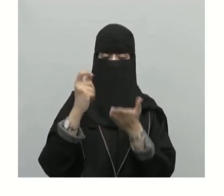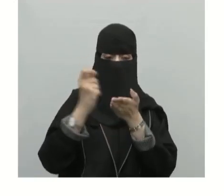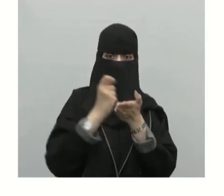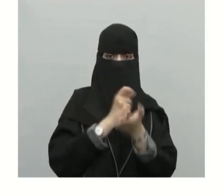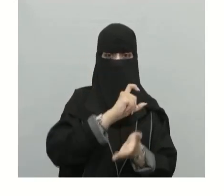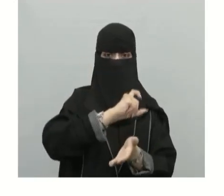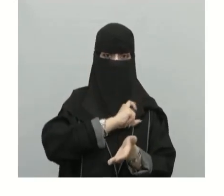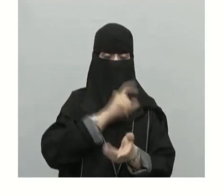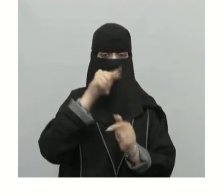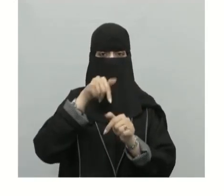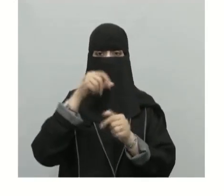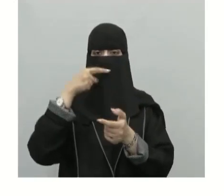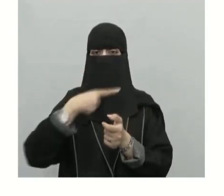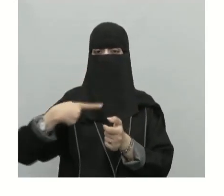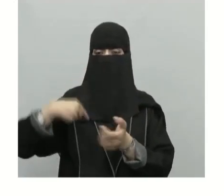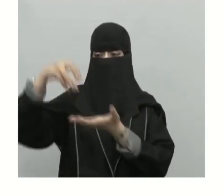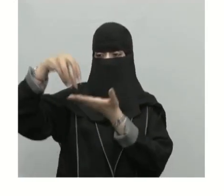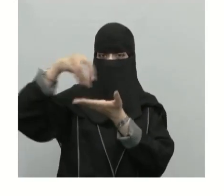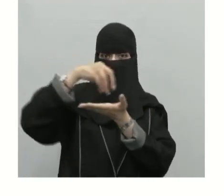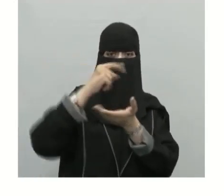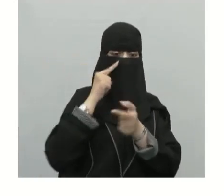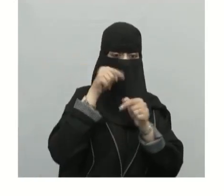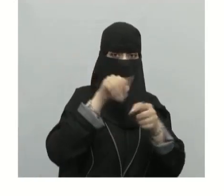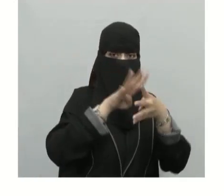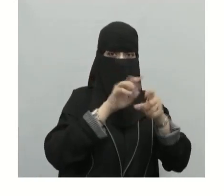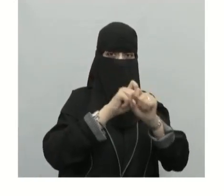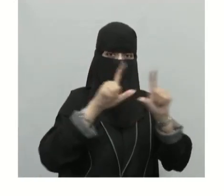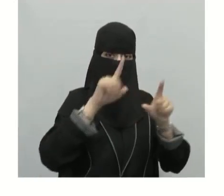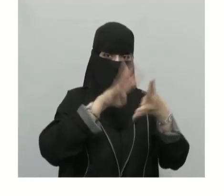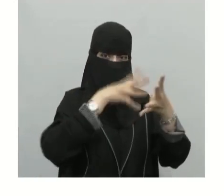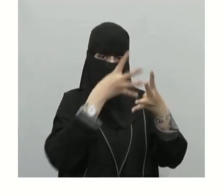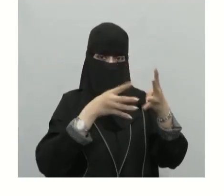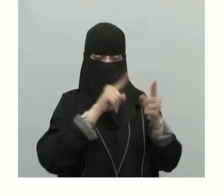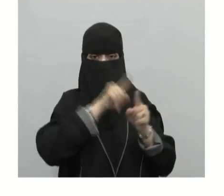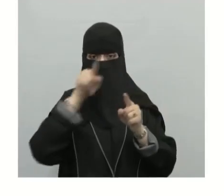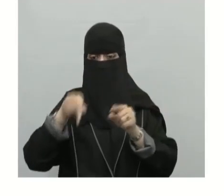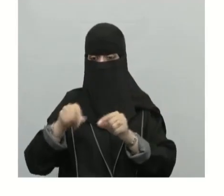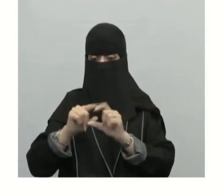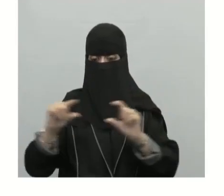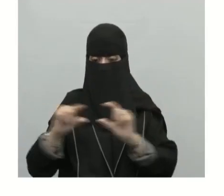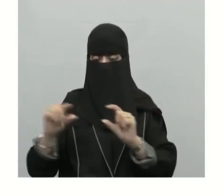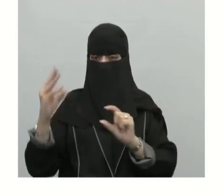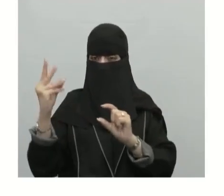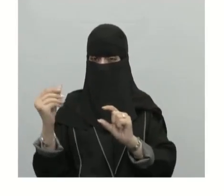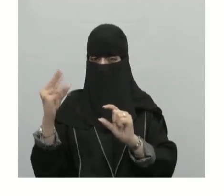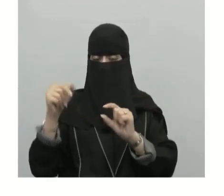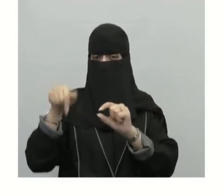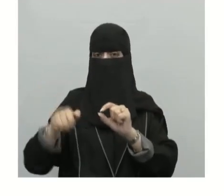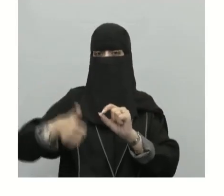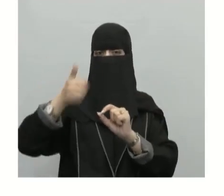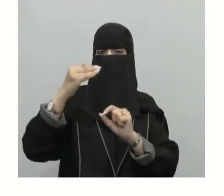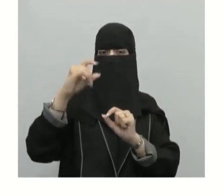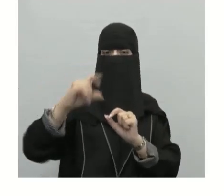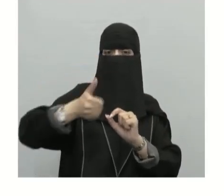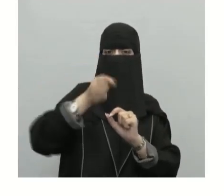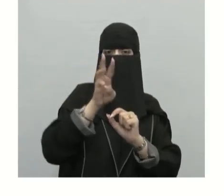أسماء المواقع في الجدول الموضح أمامنا وفق الإحداثيات المعطات في الخريطة